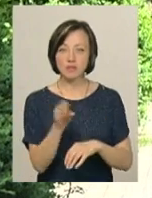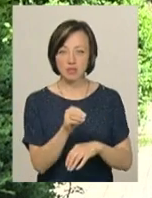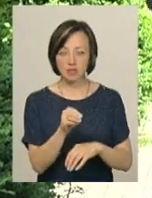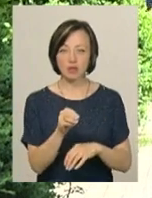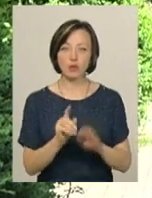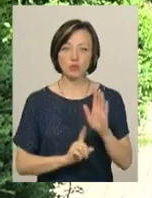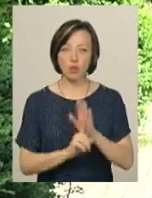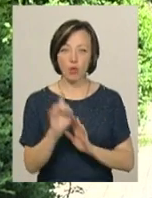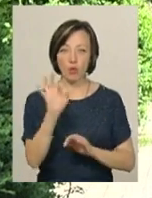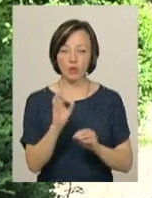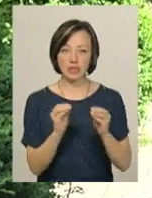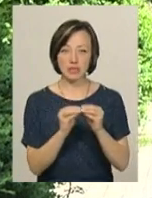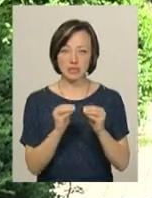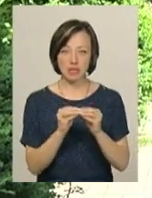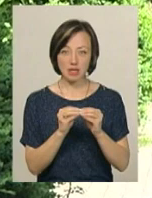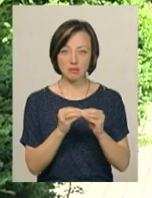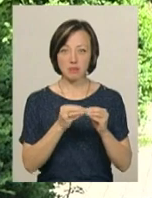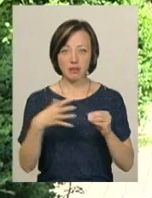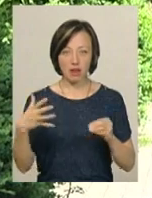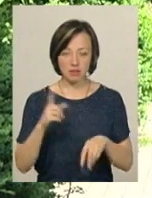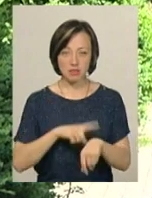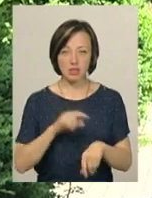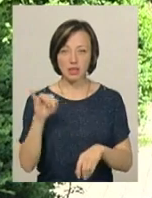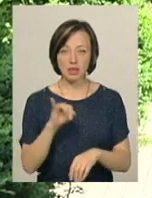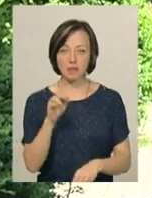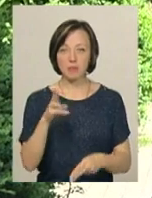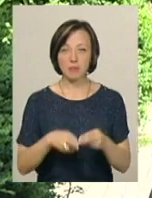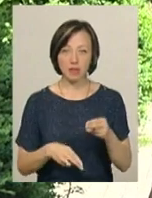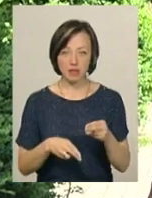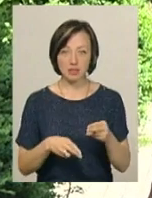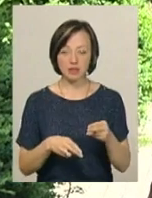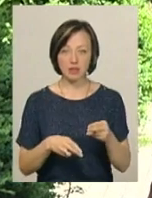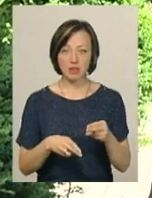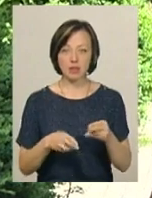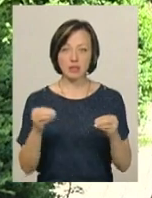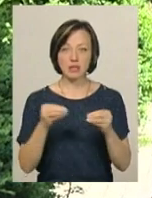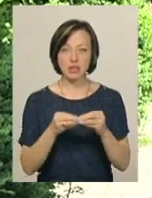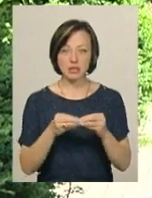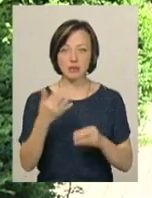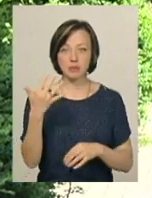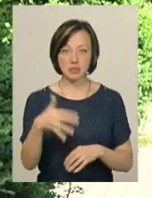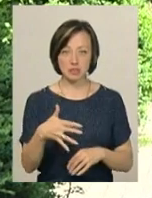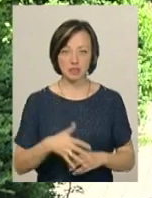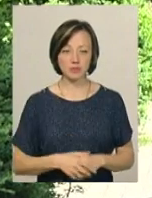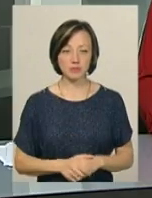розпочинається об 10.15 і припиняється об 10.50.